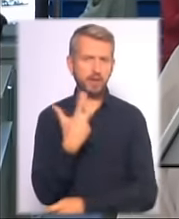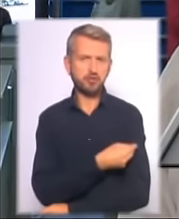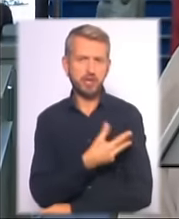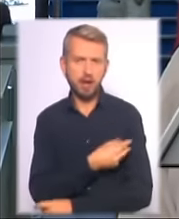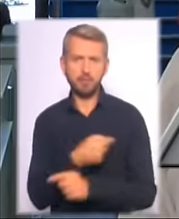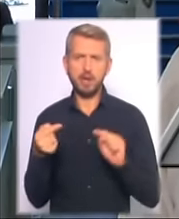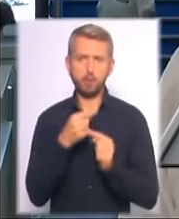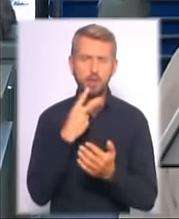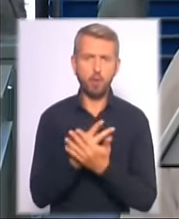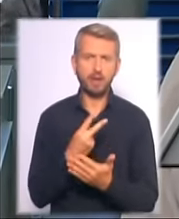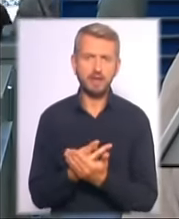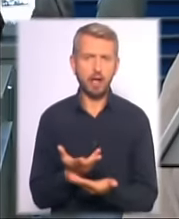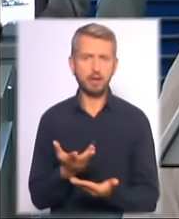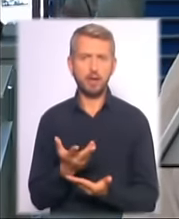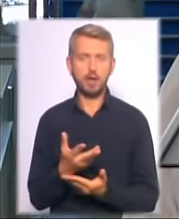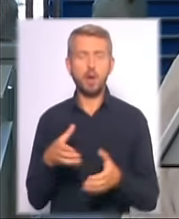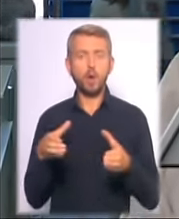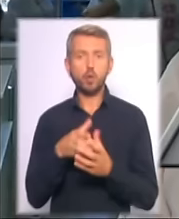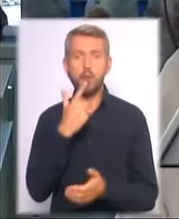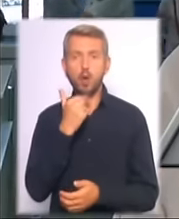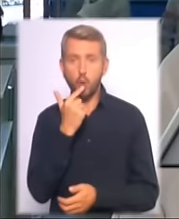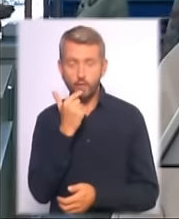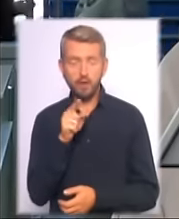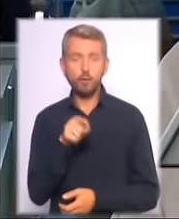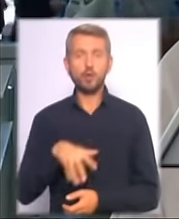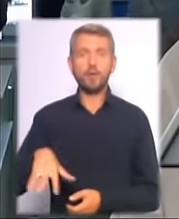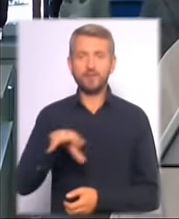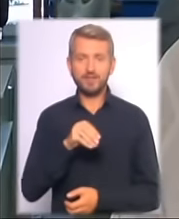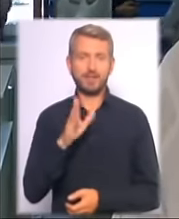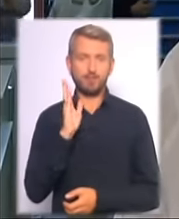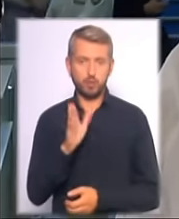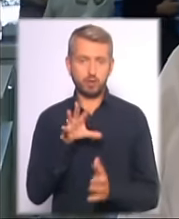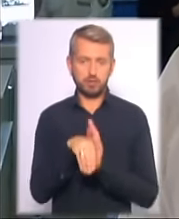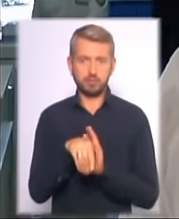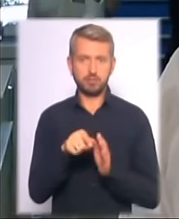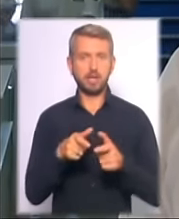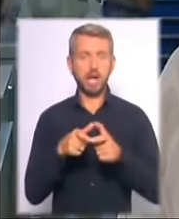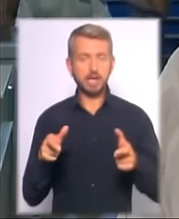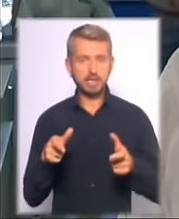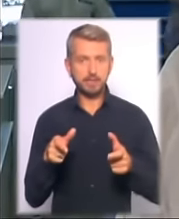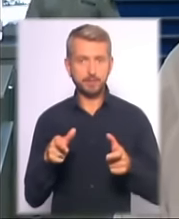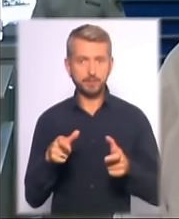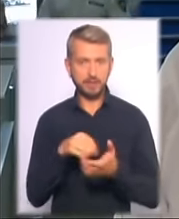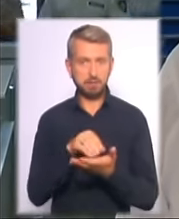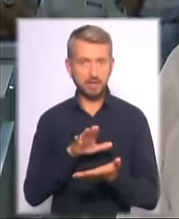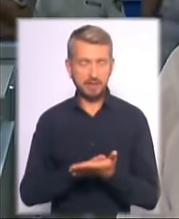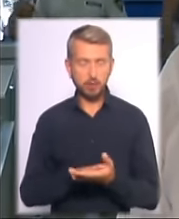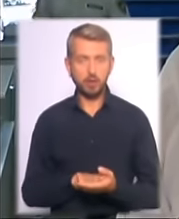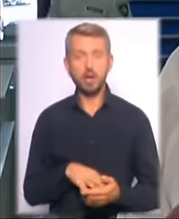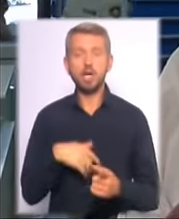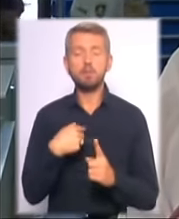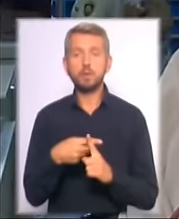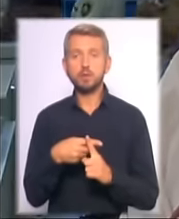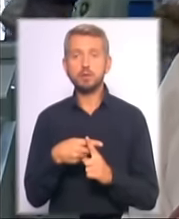протипоказання, група крові, воно все буде на цій карті записано. Крім того,